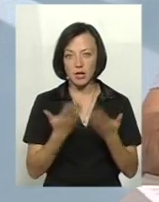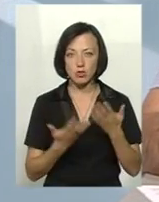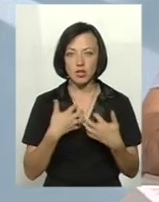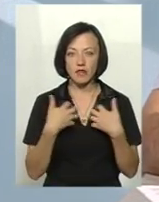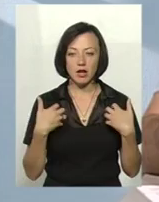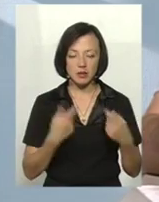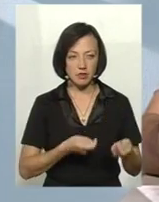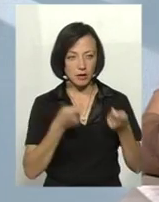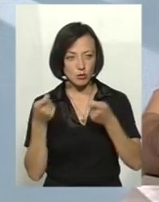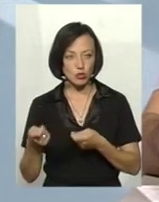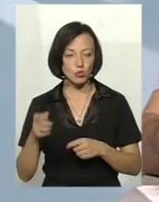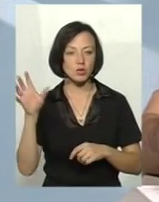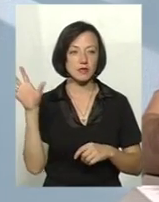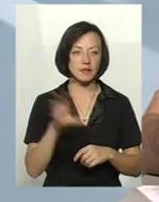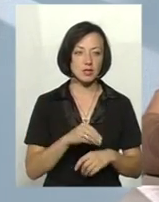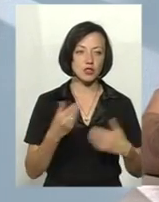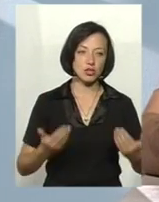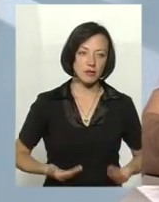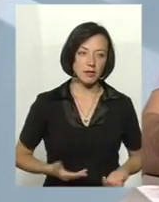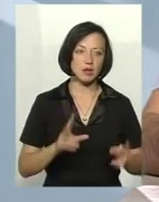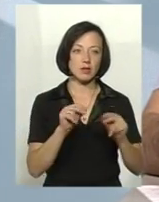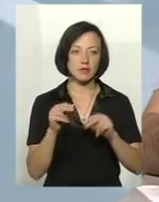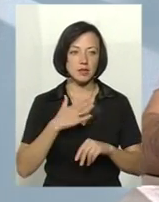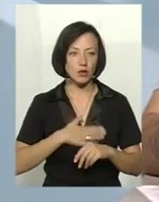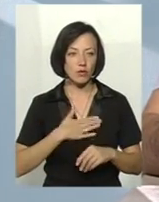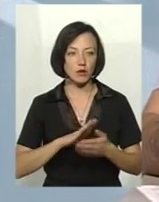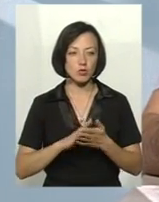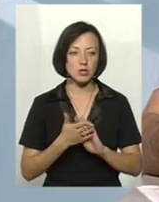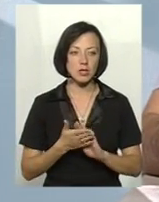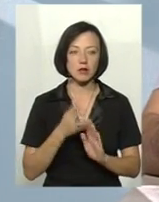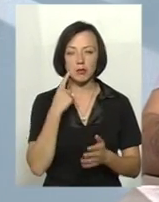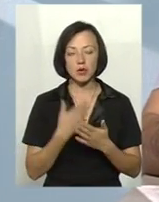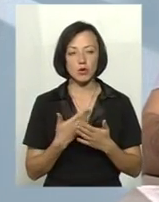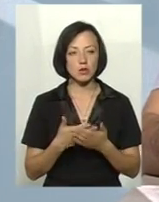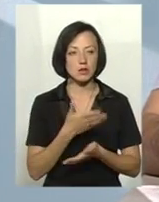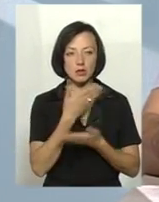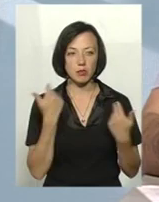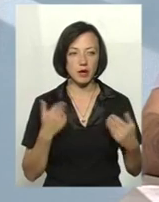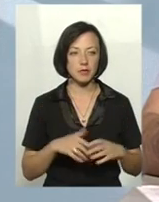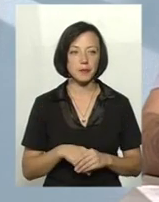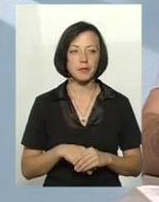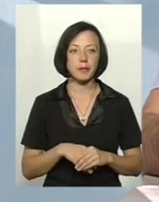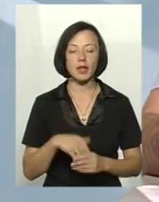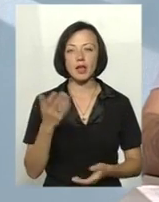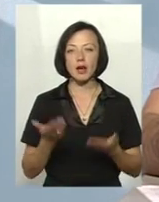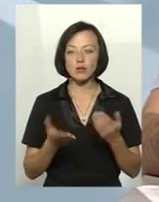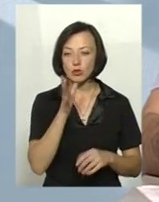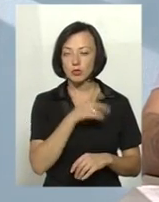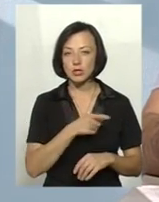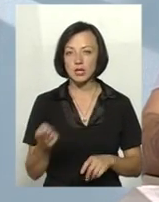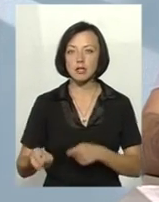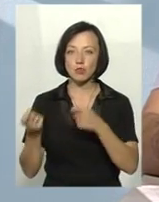транспортуються, вони всі живі, як би, в задовільному стані, тобто підозра не виникає. Якщо ж під час